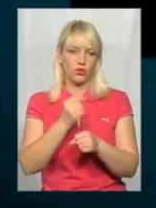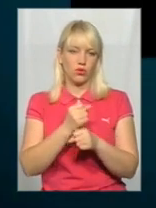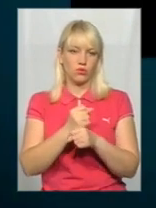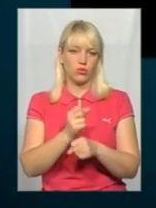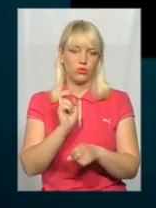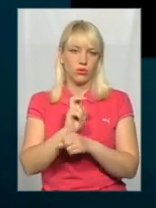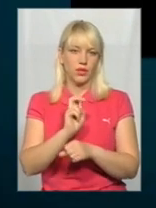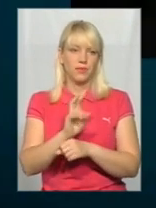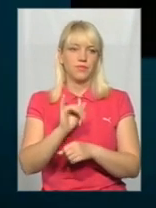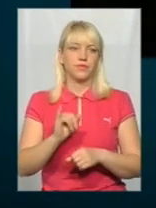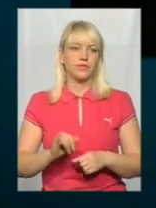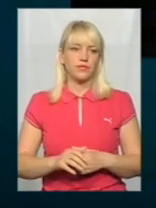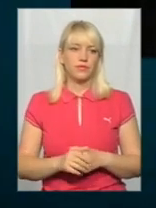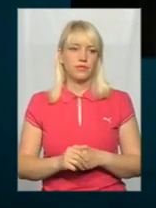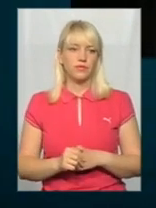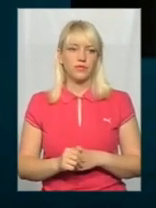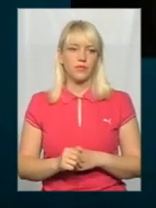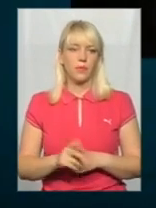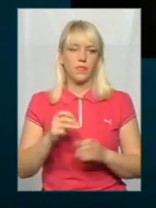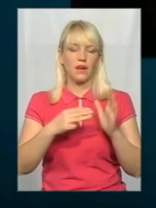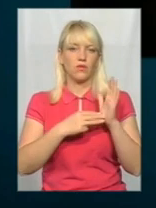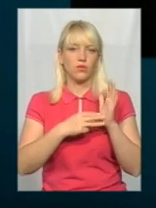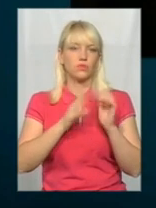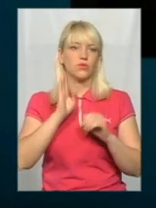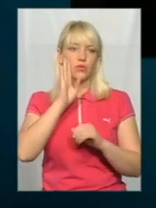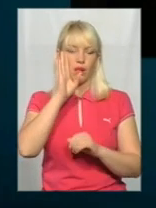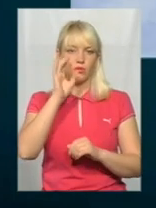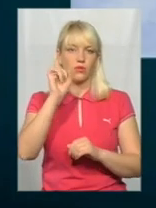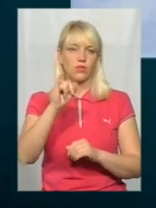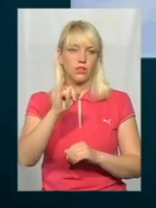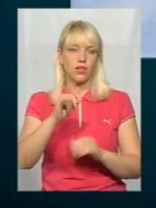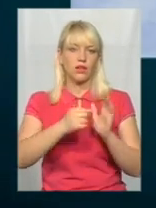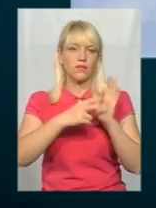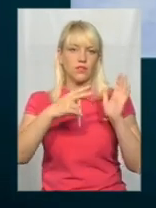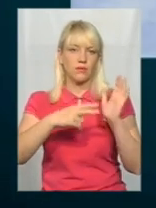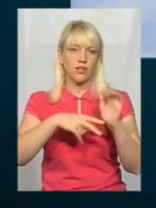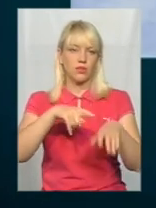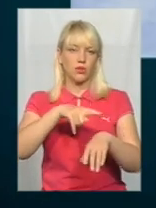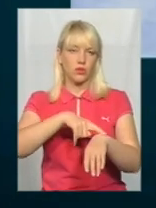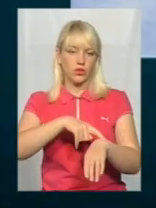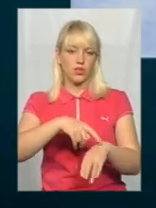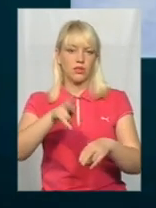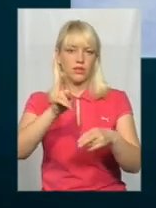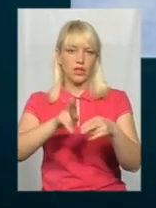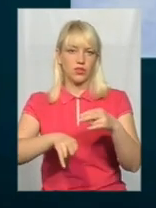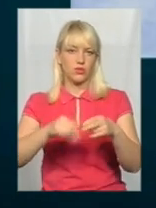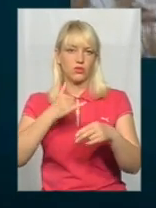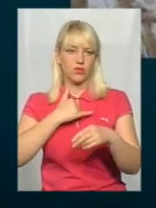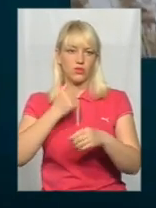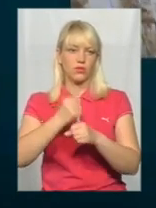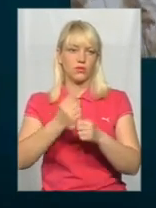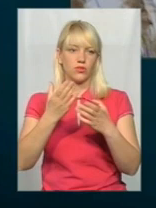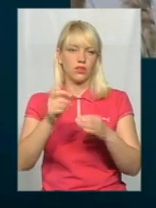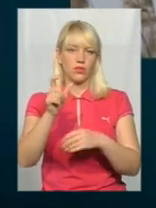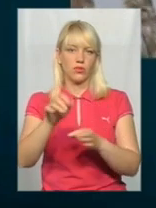військові ми приходимо на восьму годину ранку, і в 17-й годині дня у нас закінчується робочий день, людина